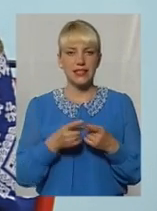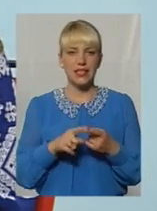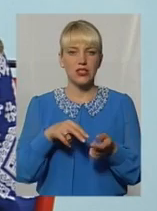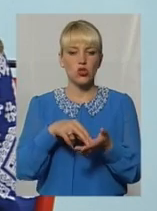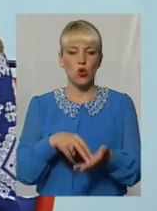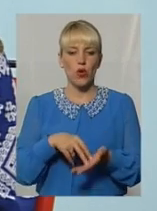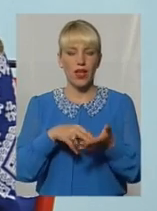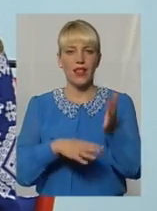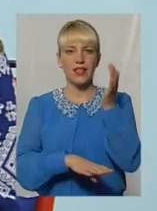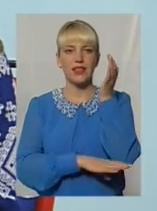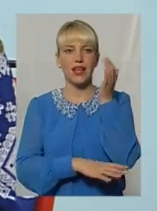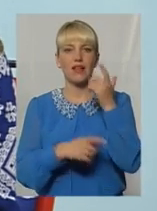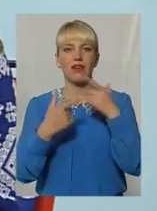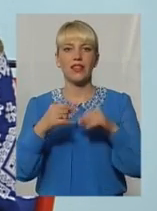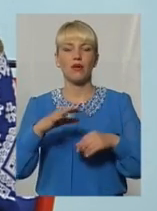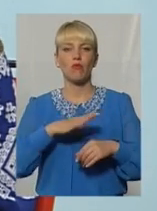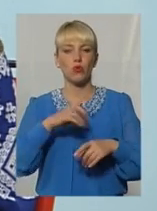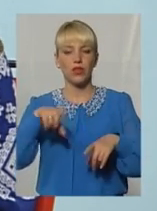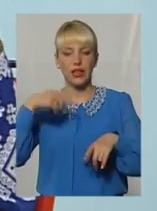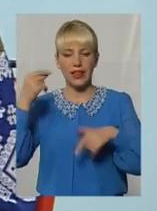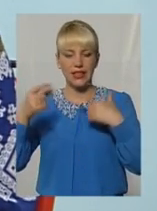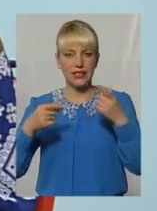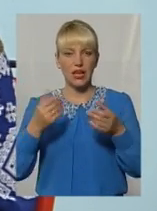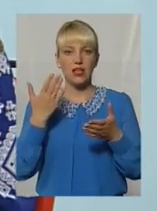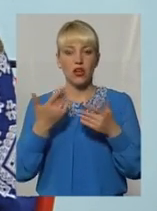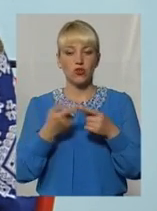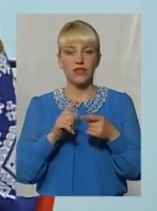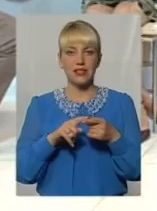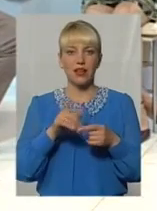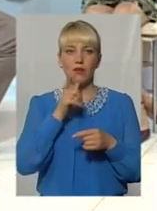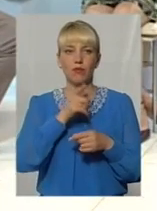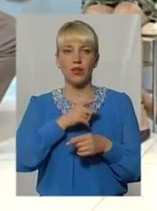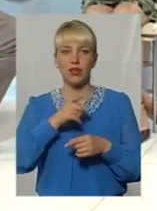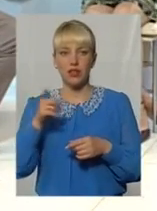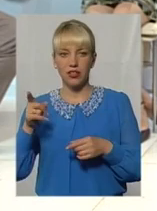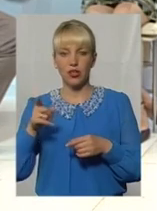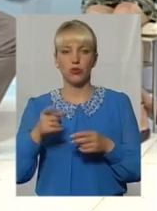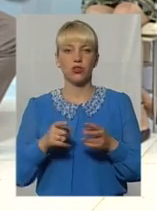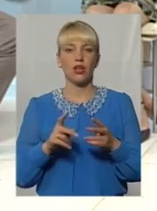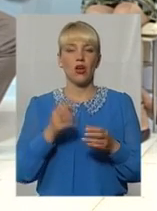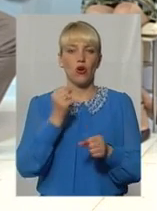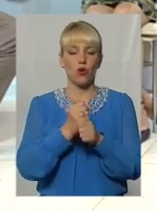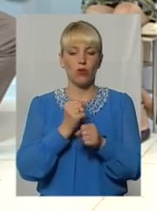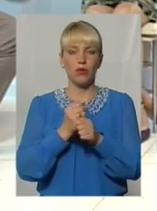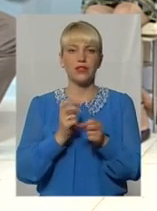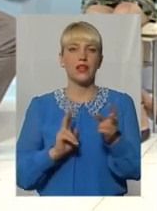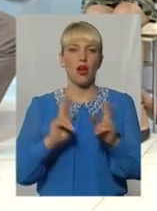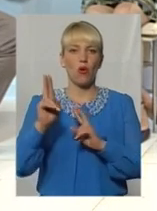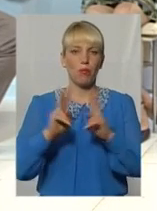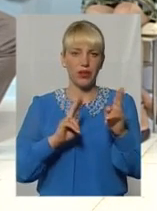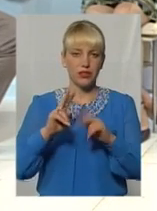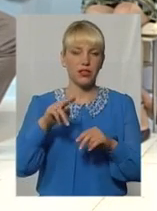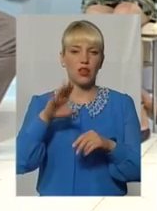які мали листя, і от саме в цей період, якщо проводиться обрізка, то це, знаєте, відкриті ворота для різних хвороб.